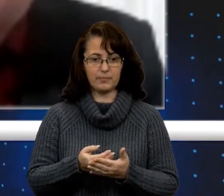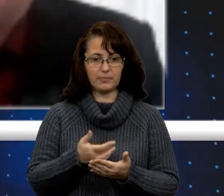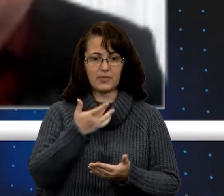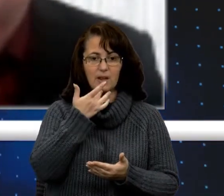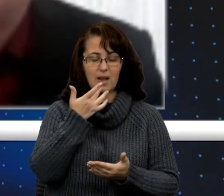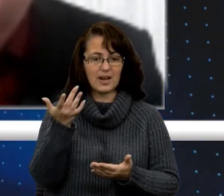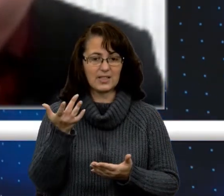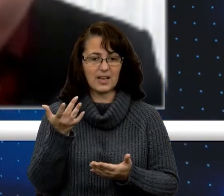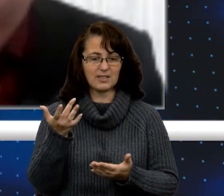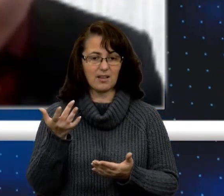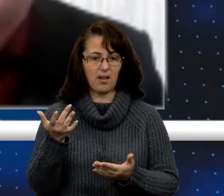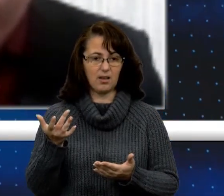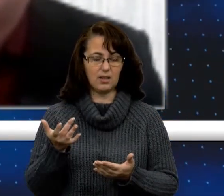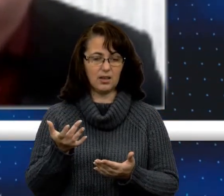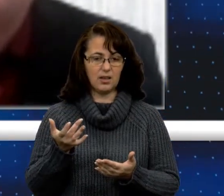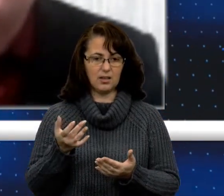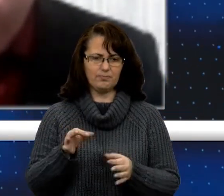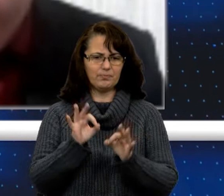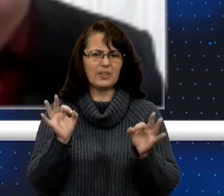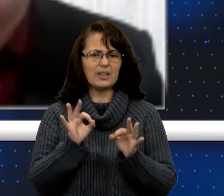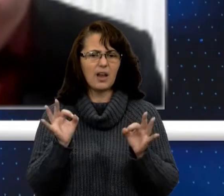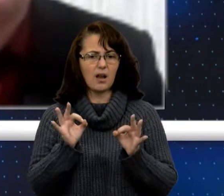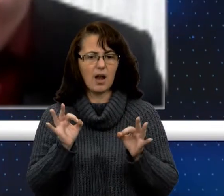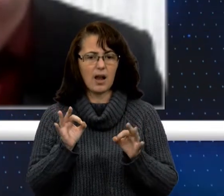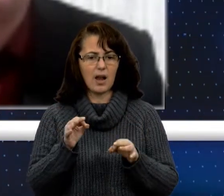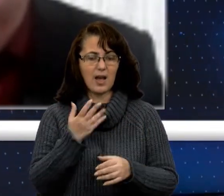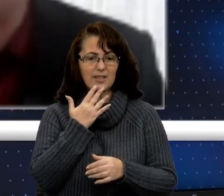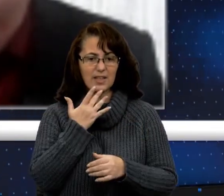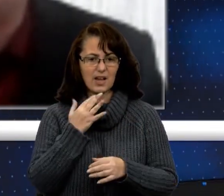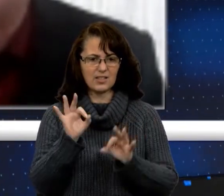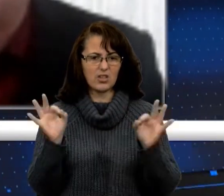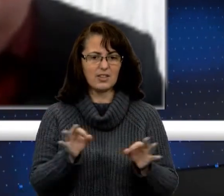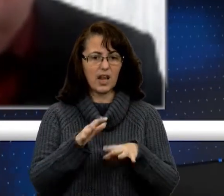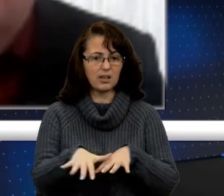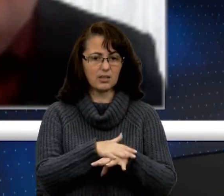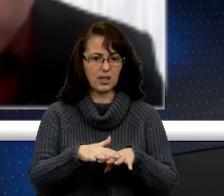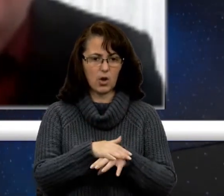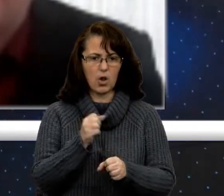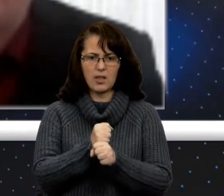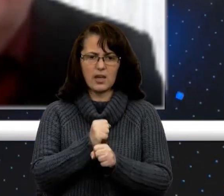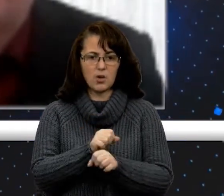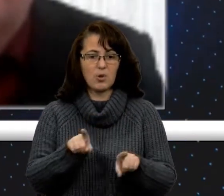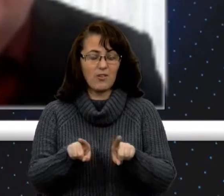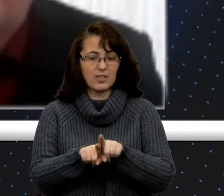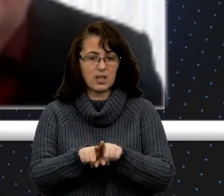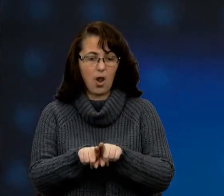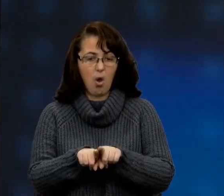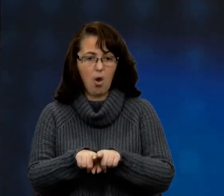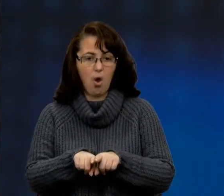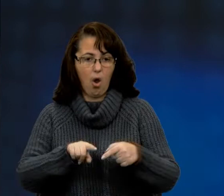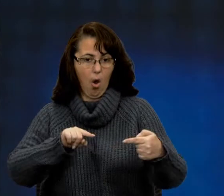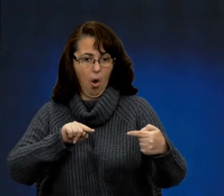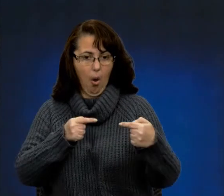ніхто такий, жодна нація, жоден народ не чинив такого опору радянській владі.